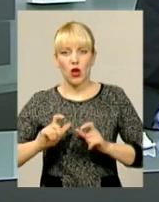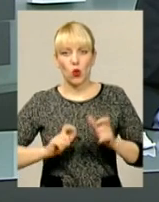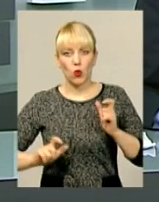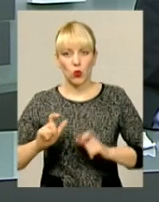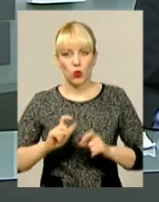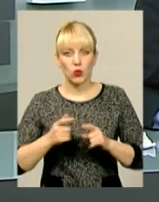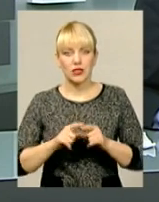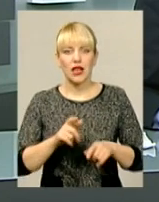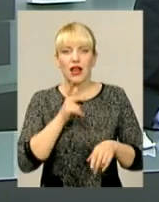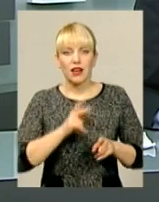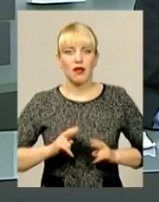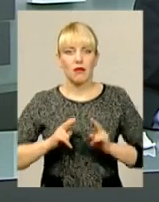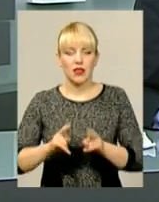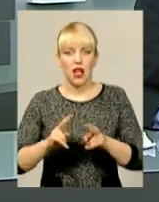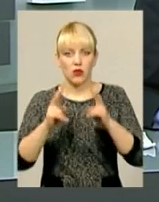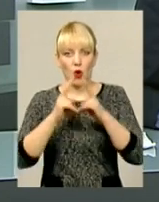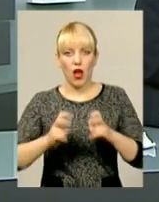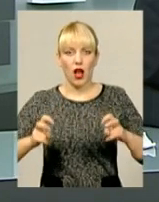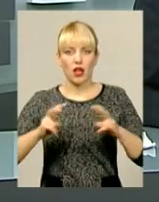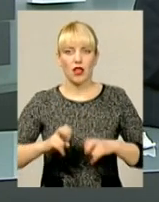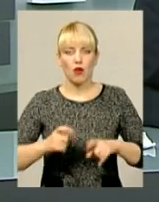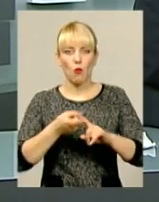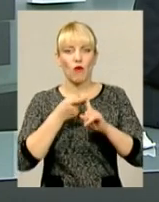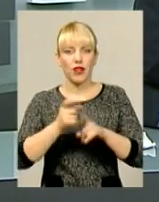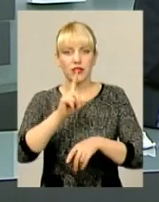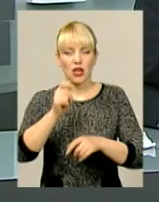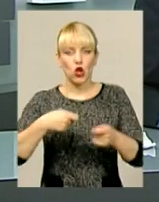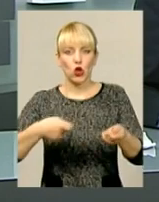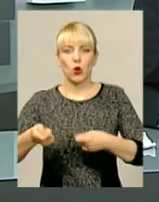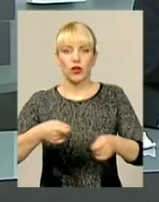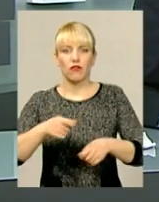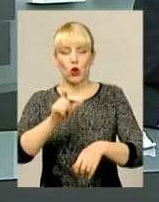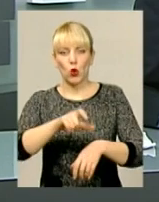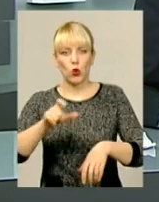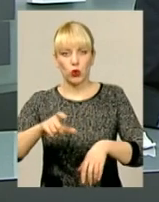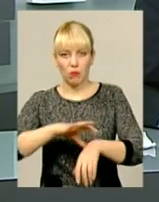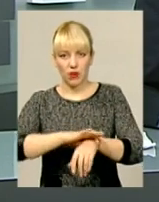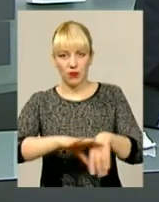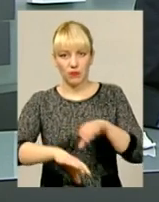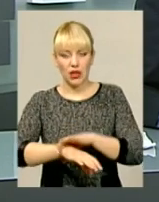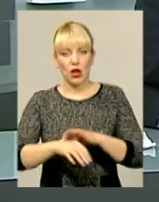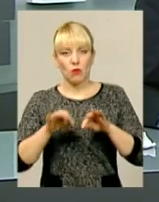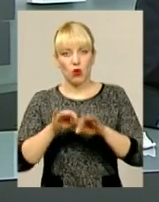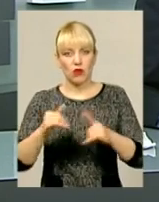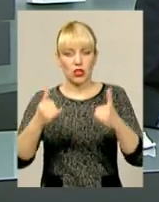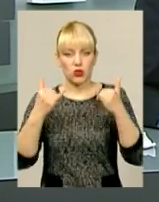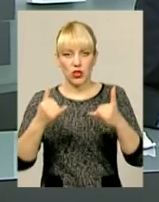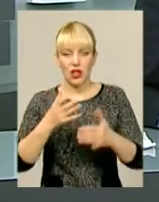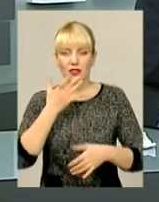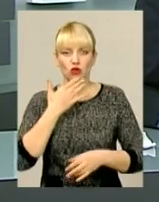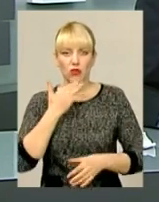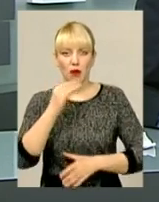під час розслідування злочинів, пов'язаних з торгівлею людьми. Проводитимуться вони за найсучаснішими національними та